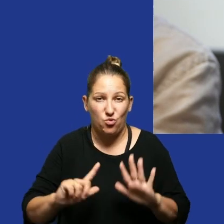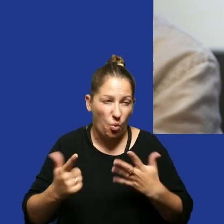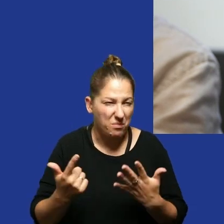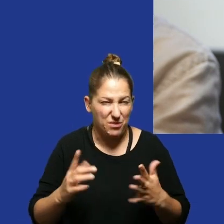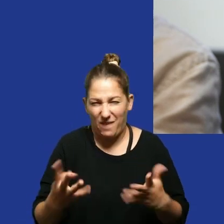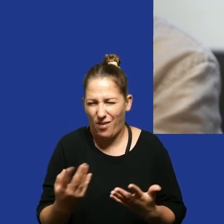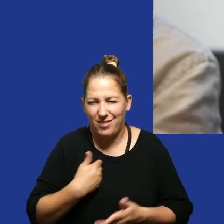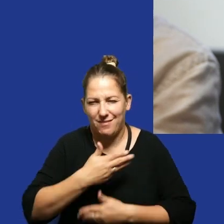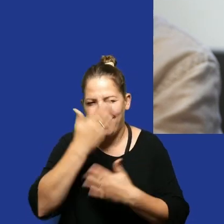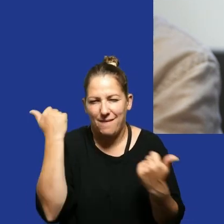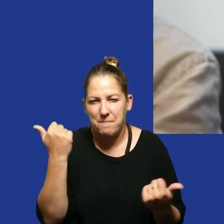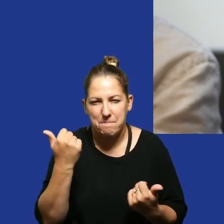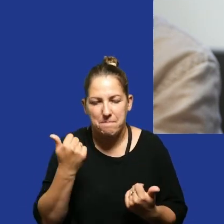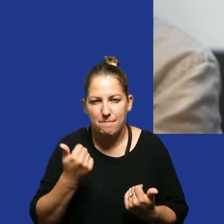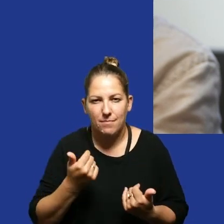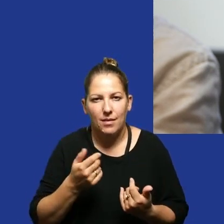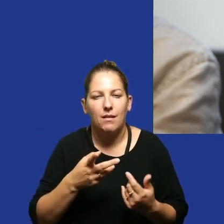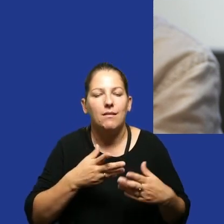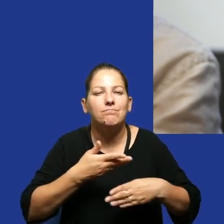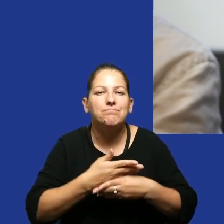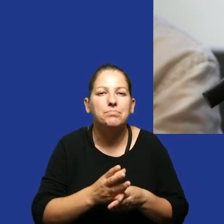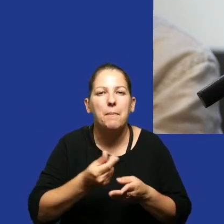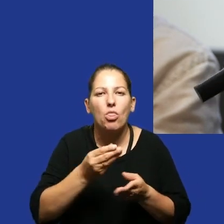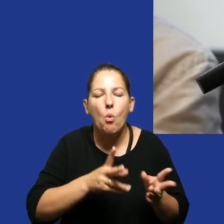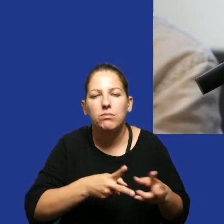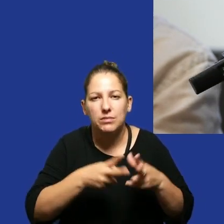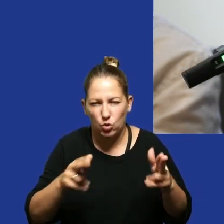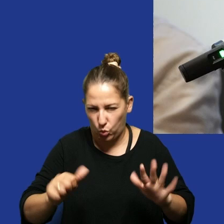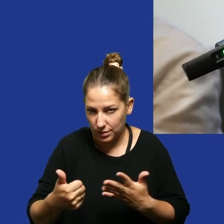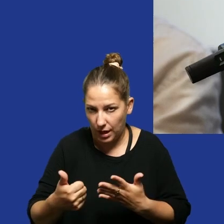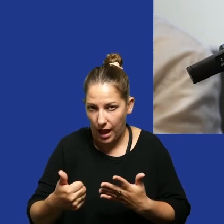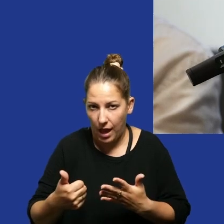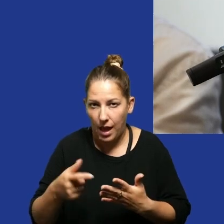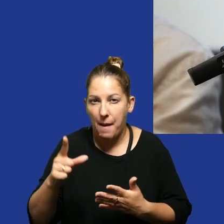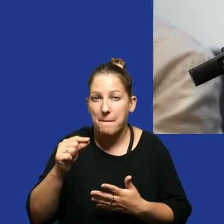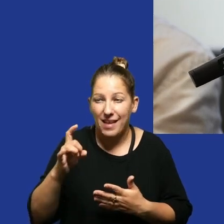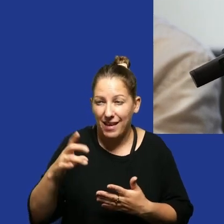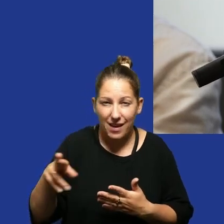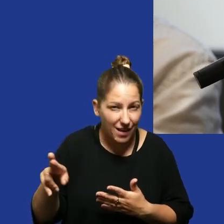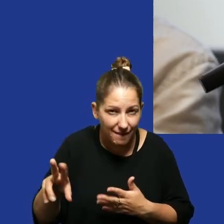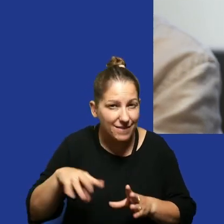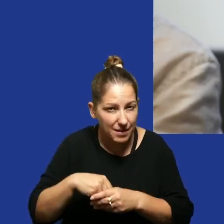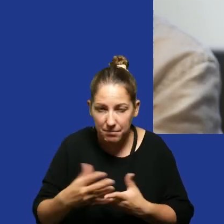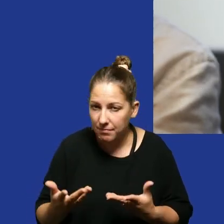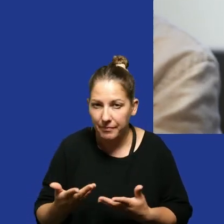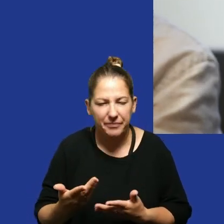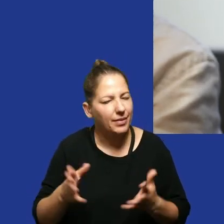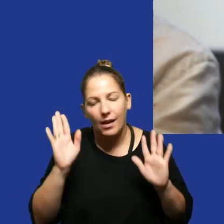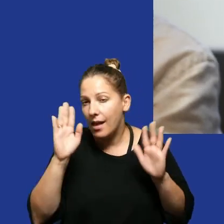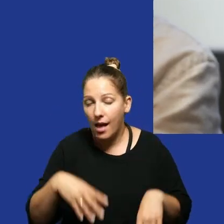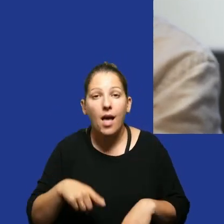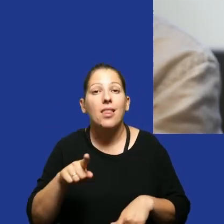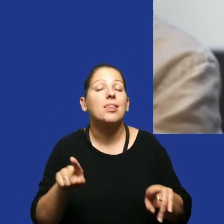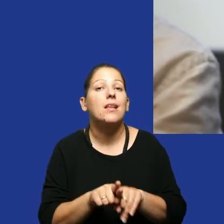dziewiąty, nie wiem, które rozdanie idzie, szóste, ale z tymi PGR-ami, ze wszystkim to już chyba dalej. No w